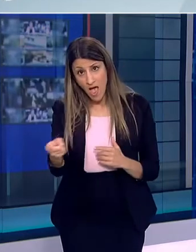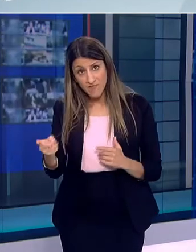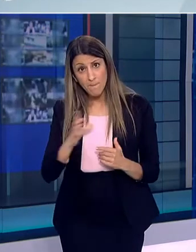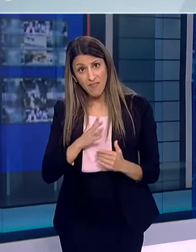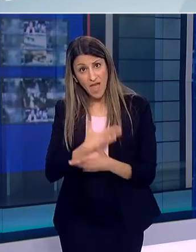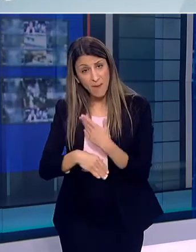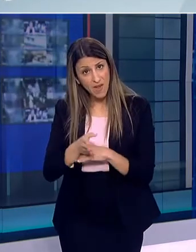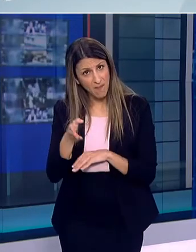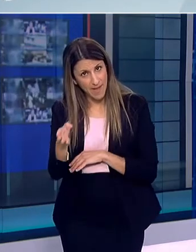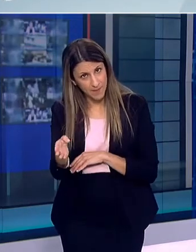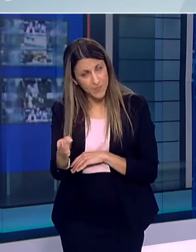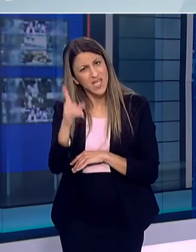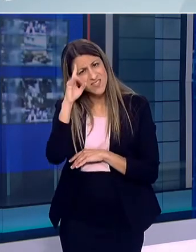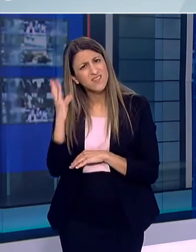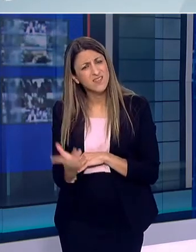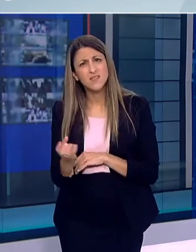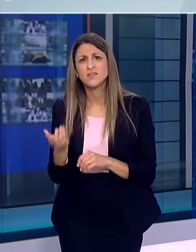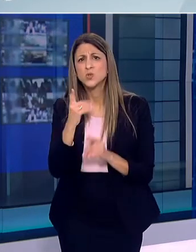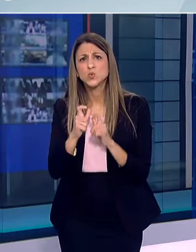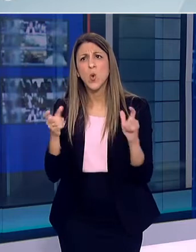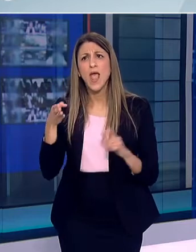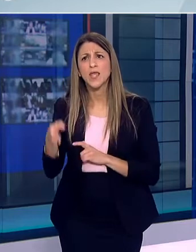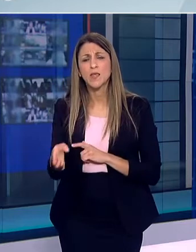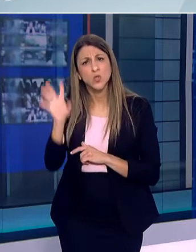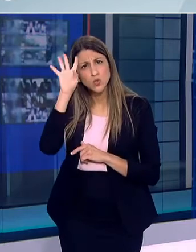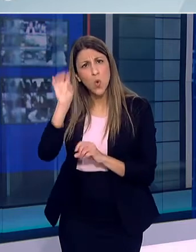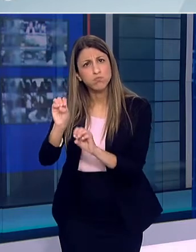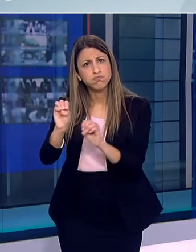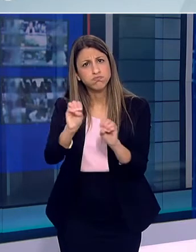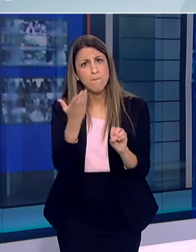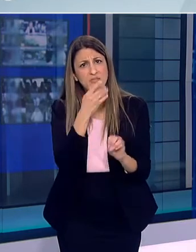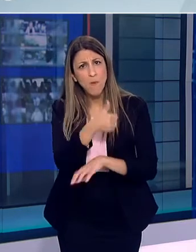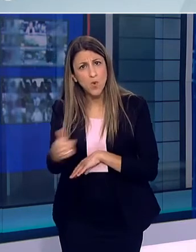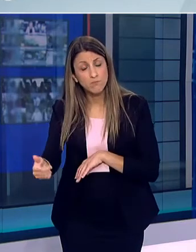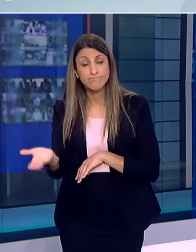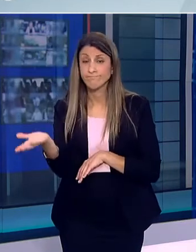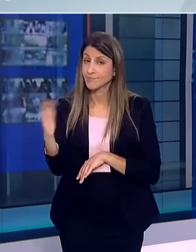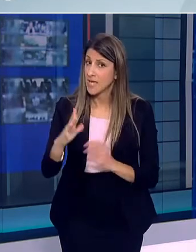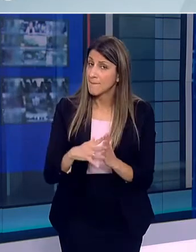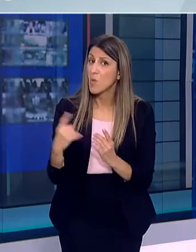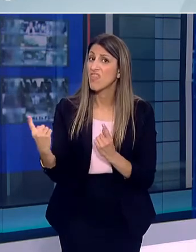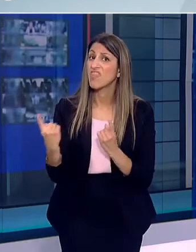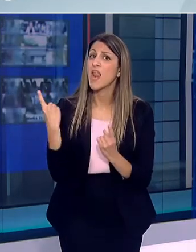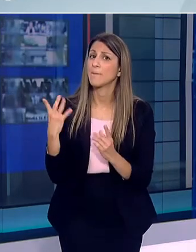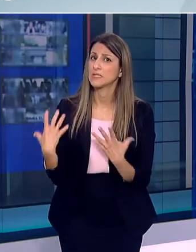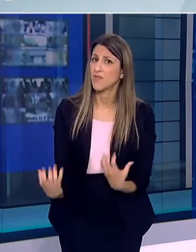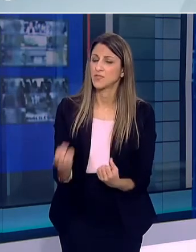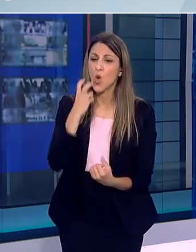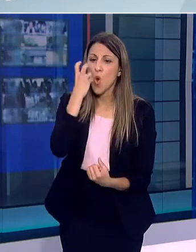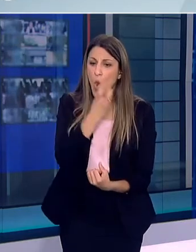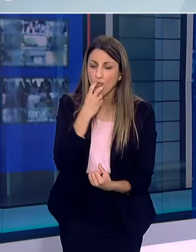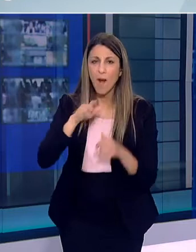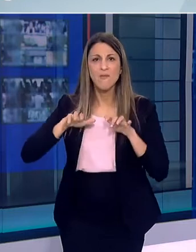μάθησης Είναι και χώρος θεραπευτικής παρέμβασης Ναι έχετε δίκιο Θα το συζητήσουμε Σαν επιτροπή τη